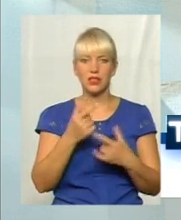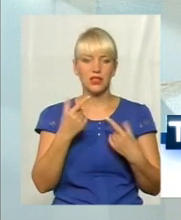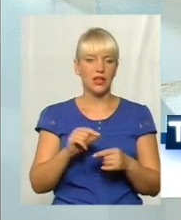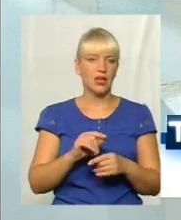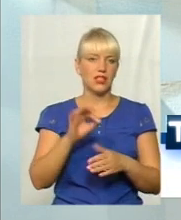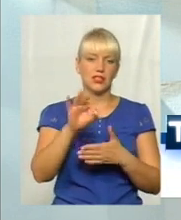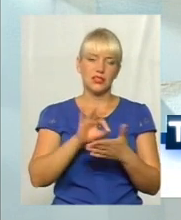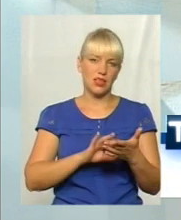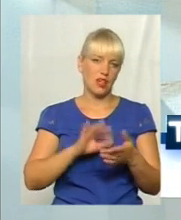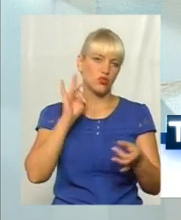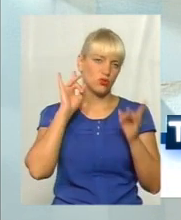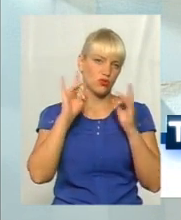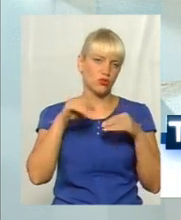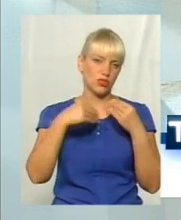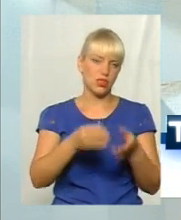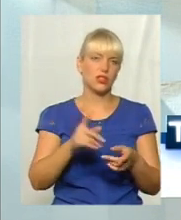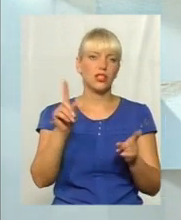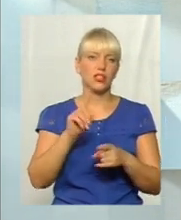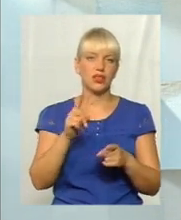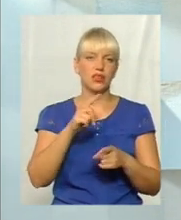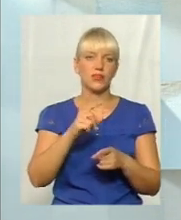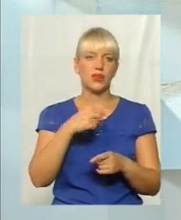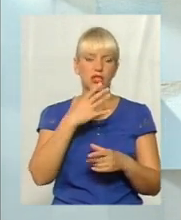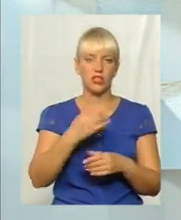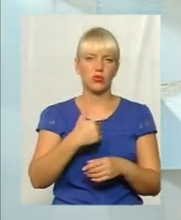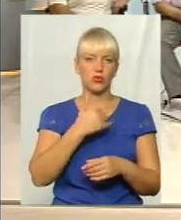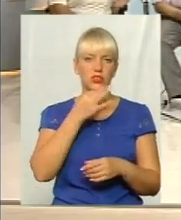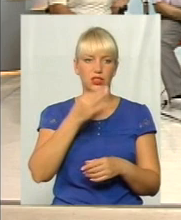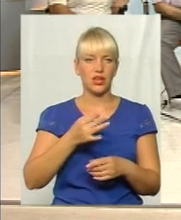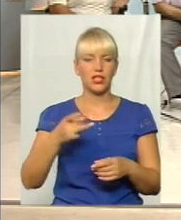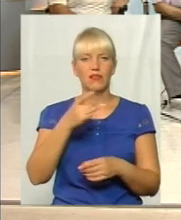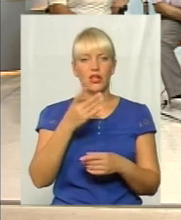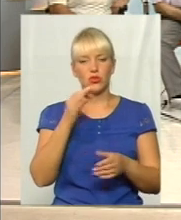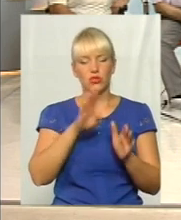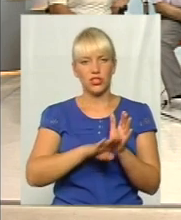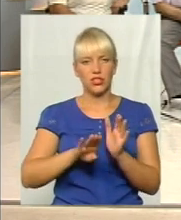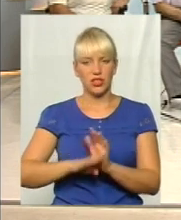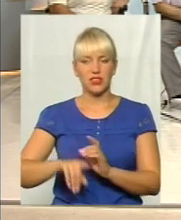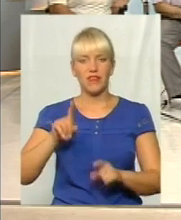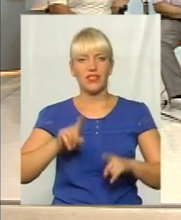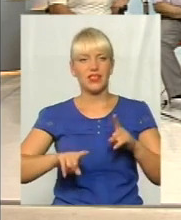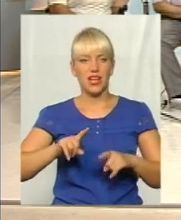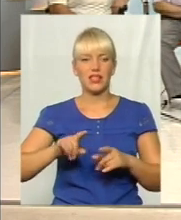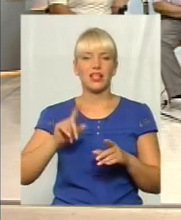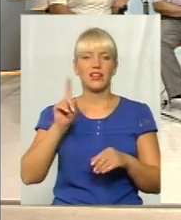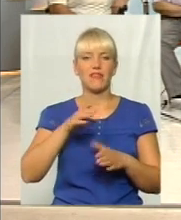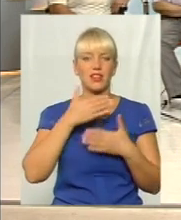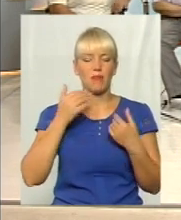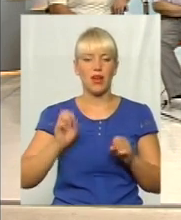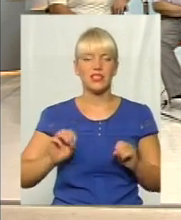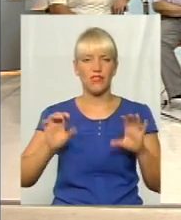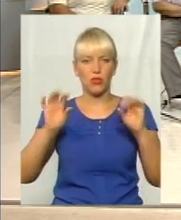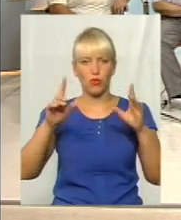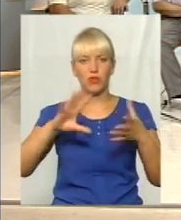вони озвучуються. І ще хочу сказати, що в районах це трошки якби гірше, в деяких навіть і немає світлофорів